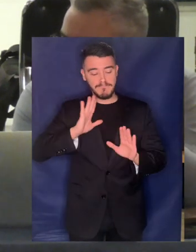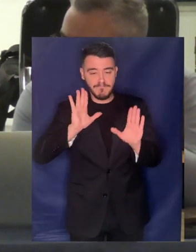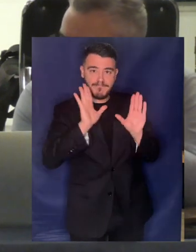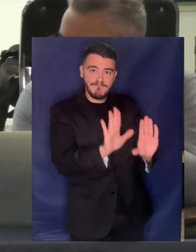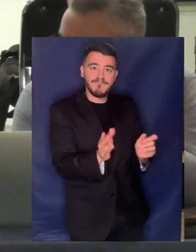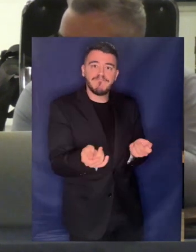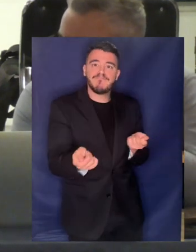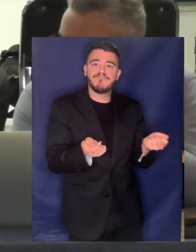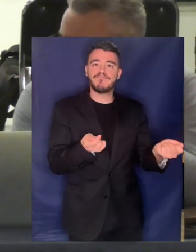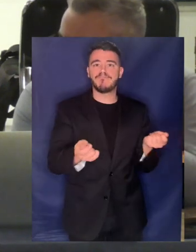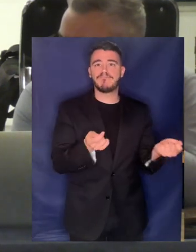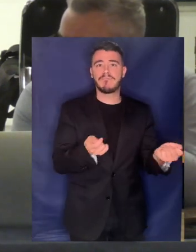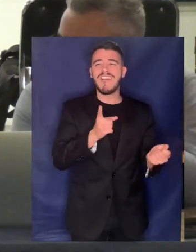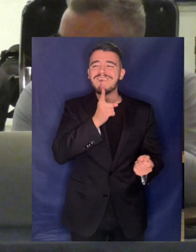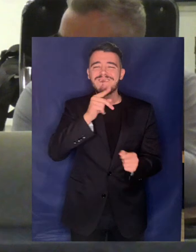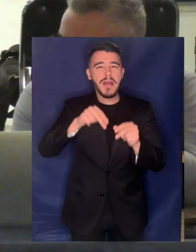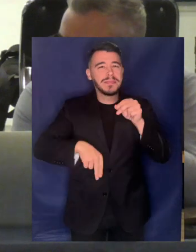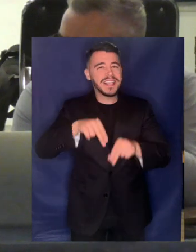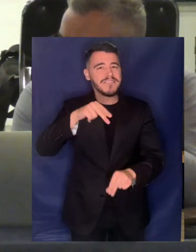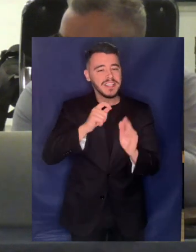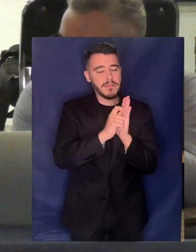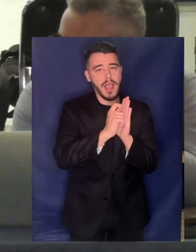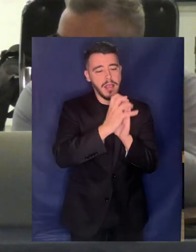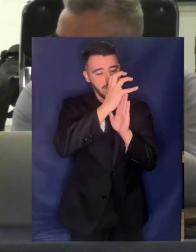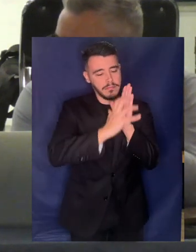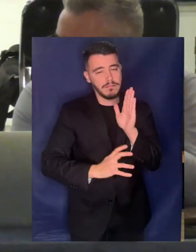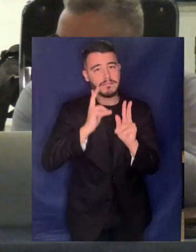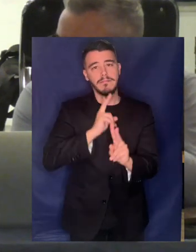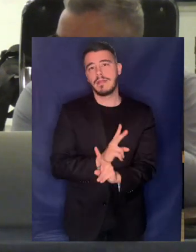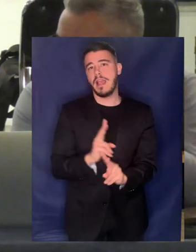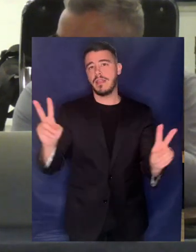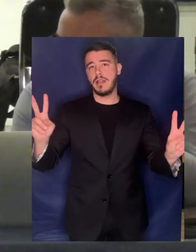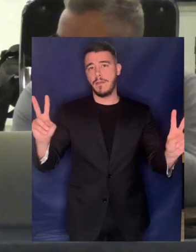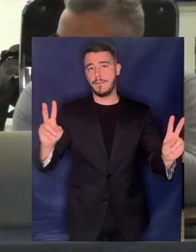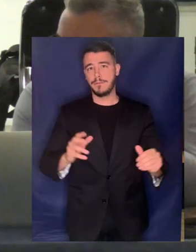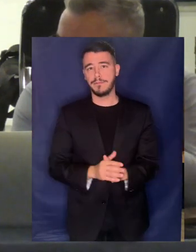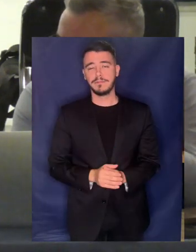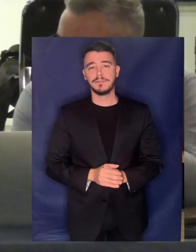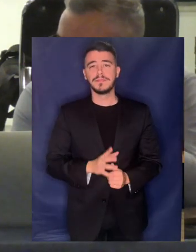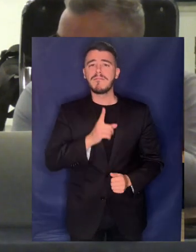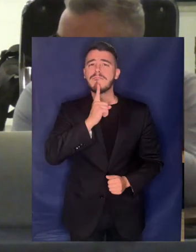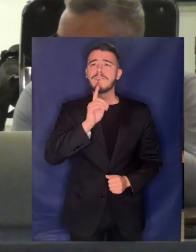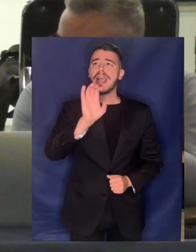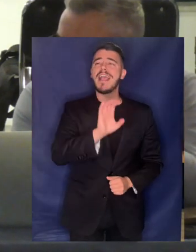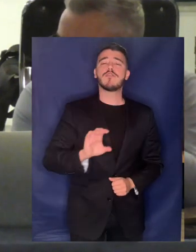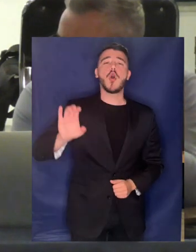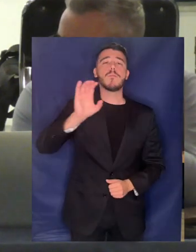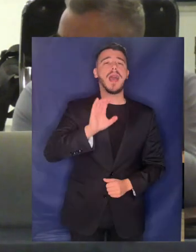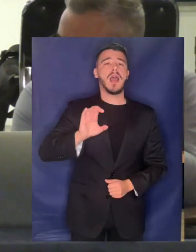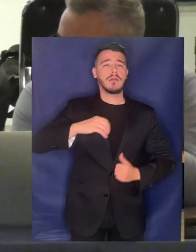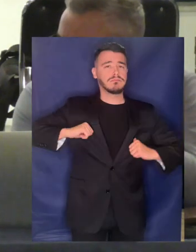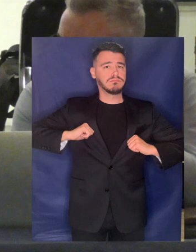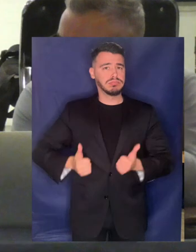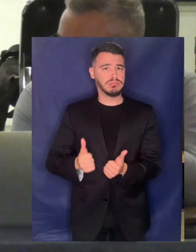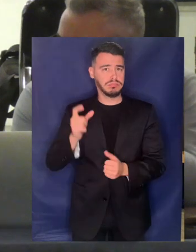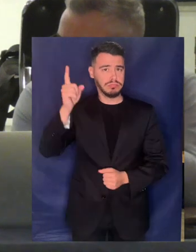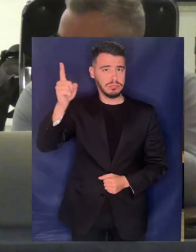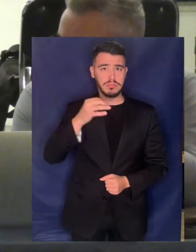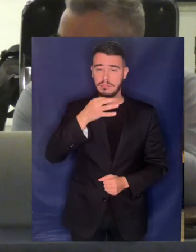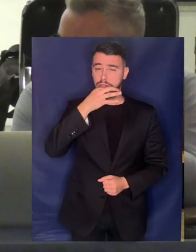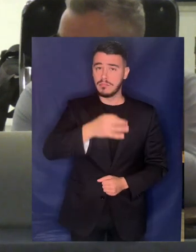Όλα θα τα λέει το ψήφισμα Το ψήφισμα η Ευρωπαϊκή Αυτή Πρωτοβουλία ζητά επίσης αυξημένη